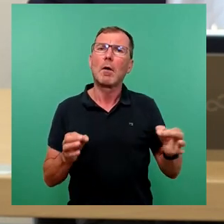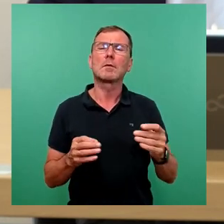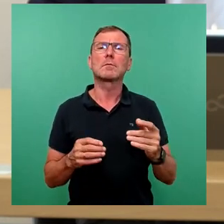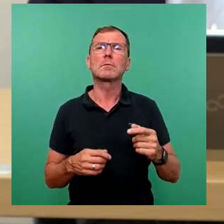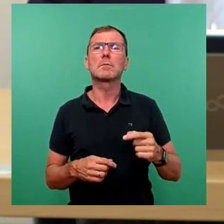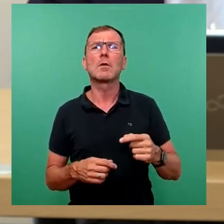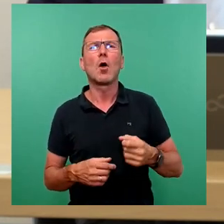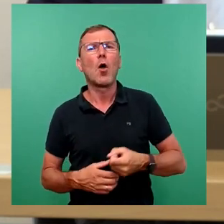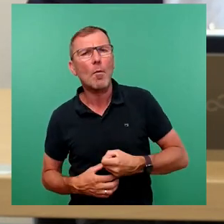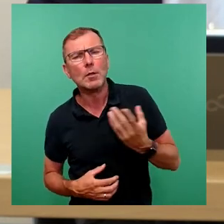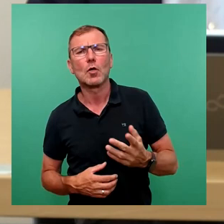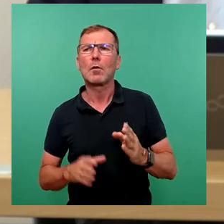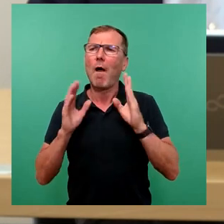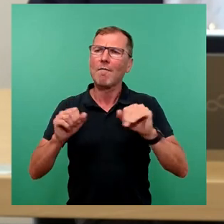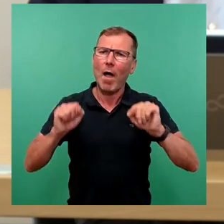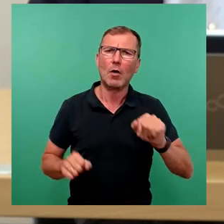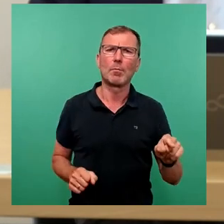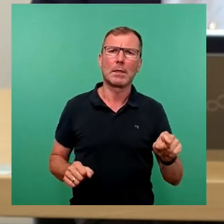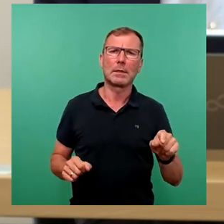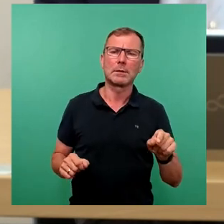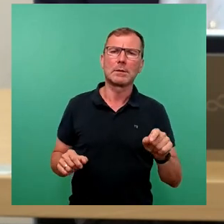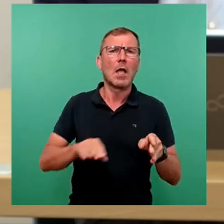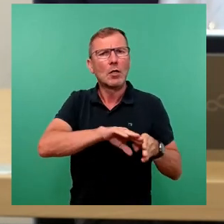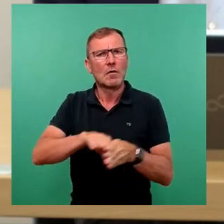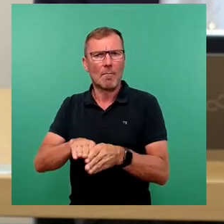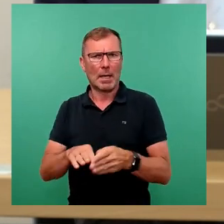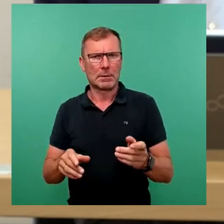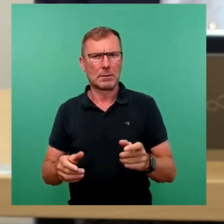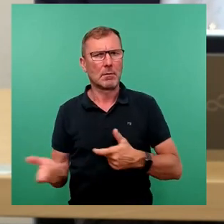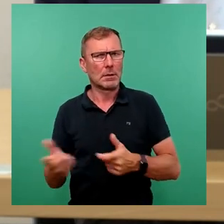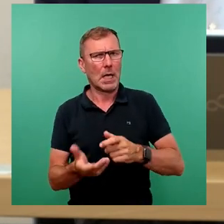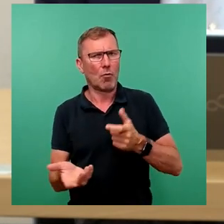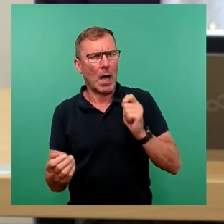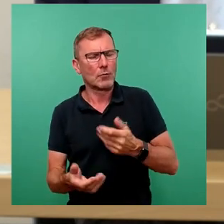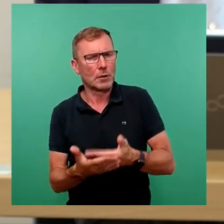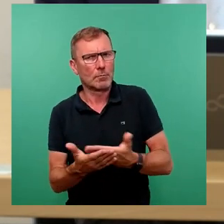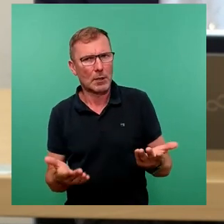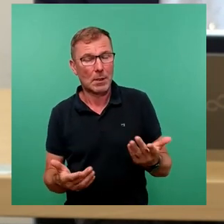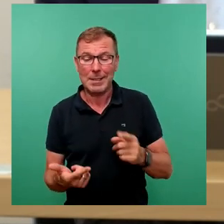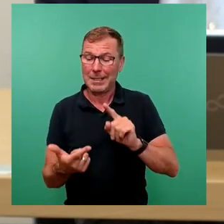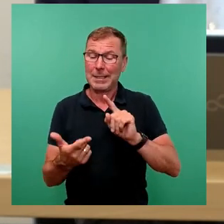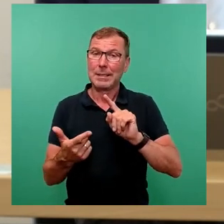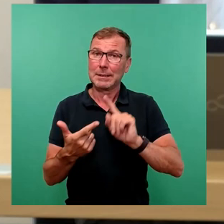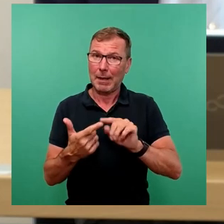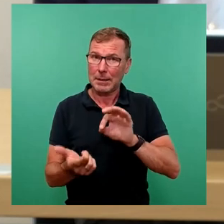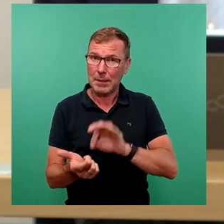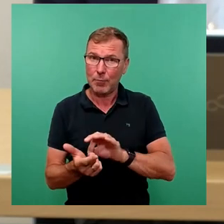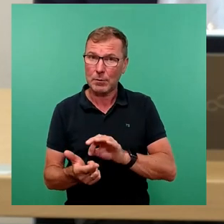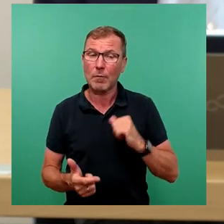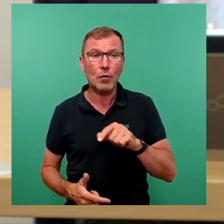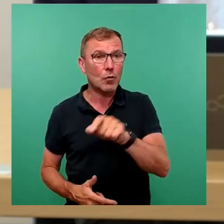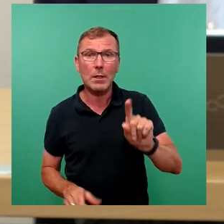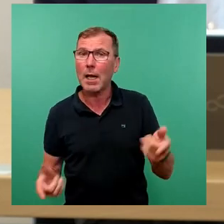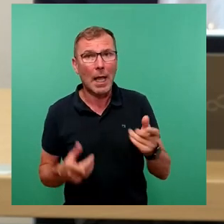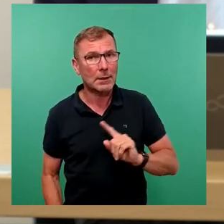Überzeugung und Fachkompetenz zu machen. Und es gibt einen zweiten Punkt, der macht es den Kollegen auch häufig nicht leichter. Das